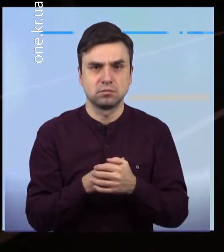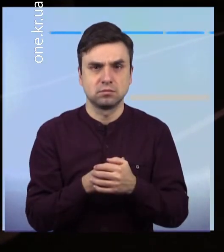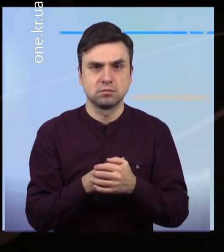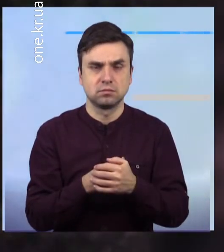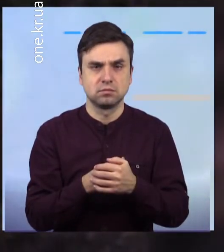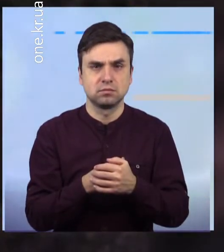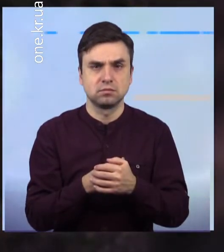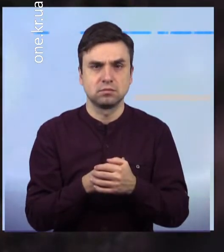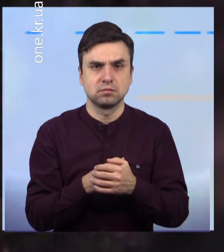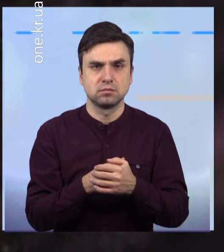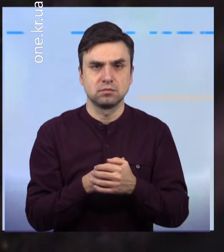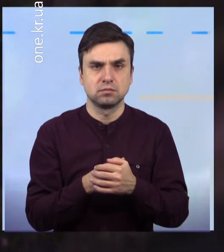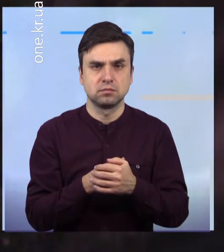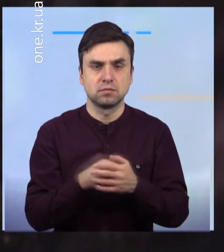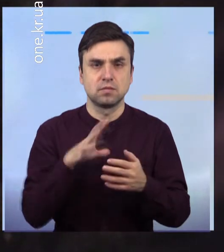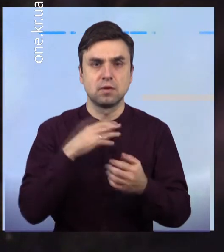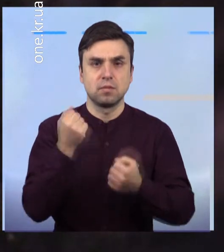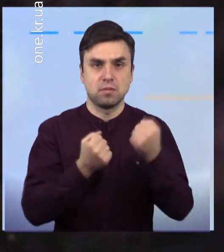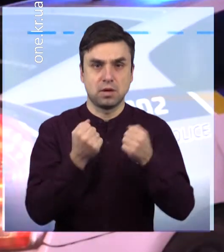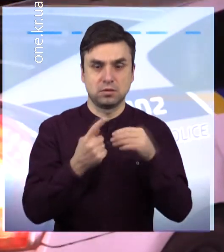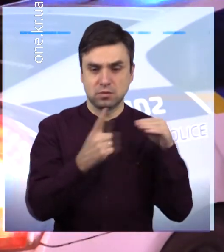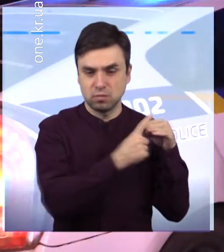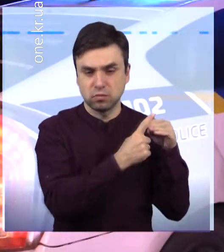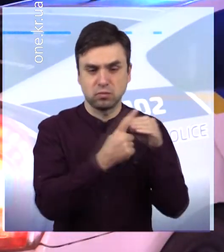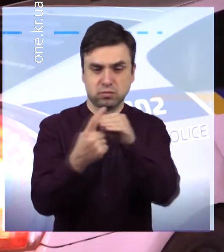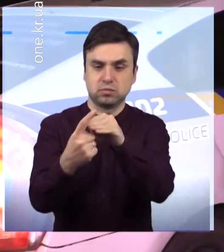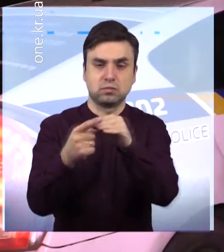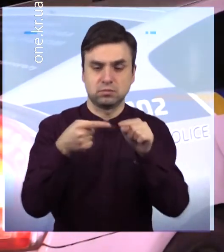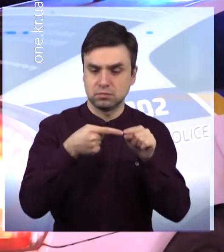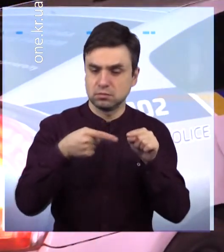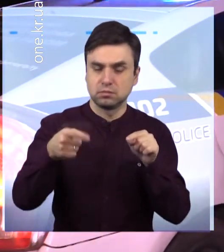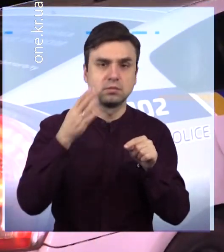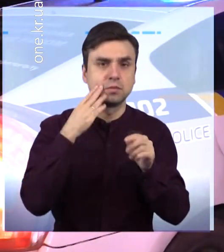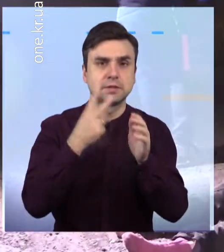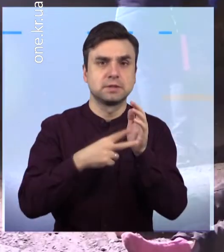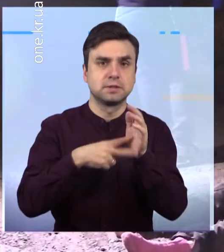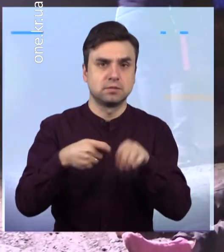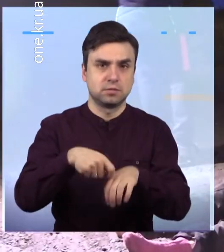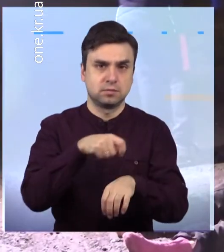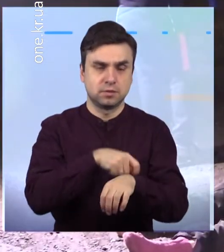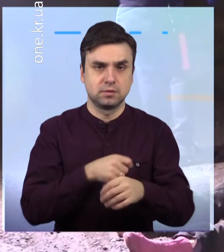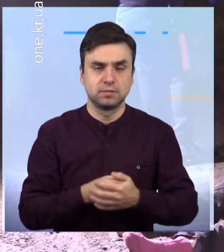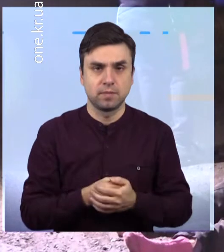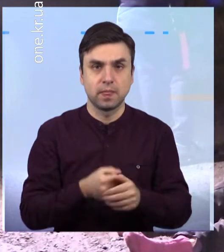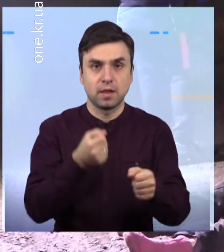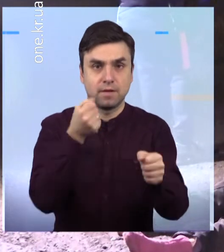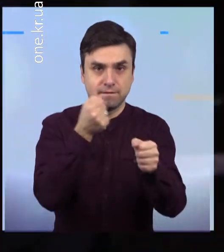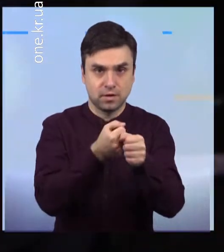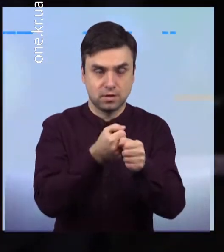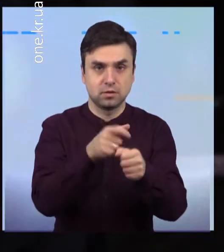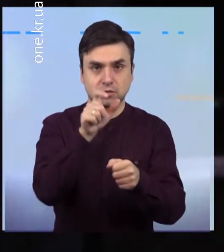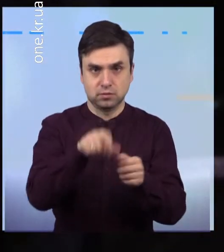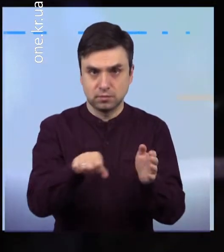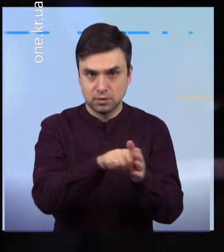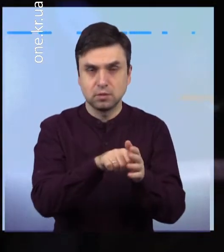70 За фактом аварії, що забрала життя людини, в поліції одразу відкрили кримінальне провадження А ціло загиблого відправили на